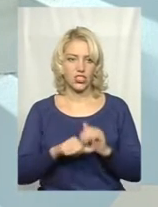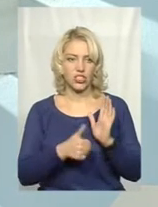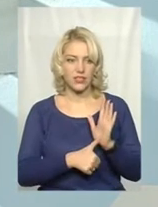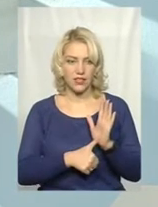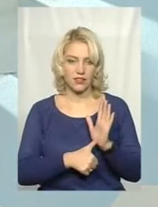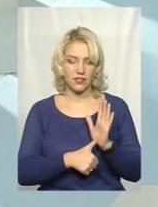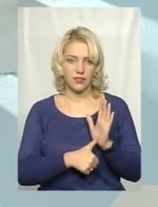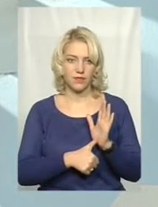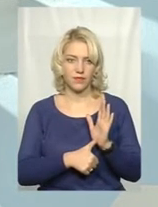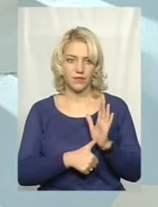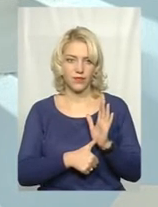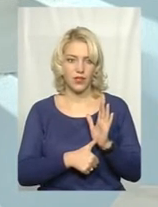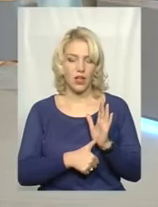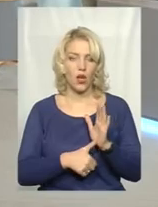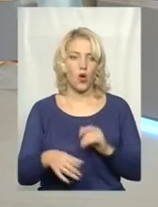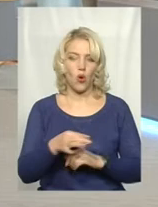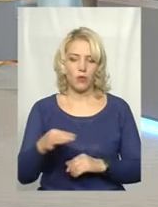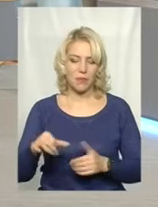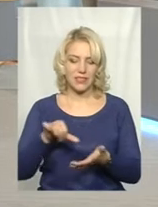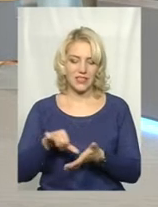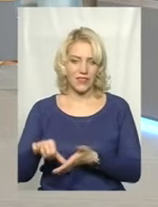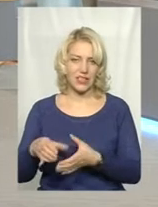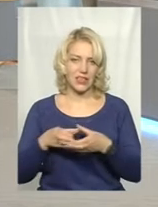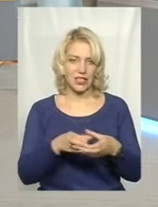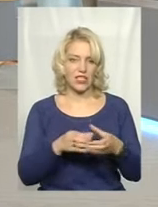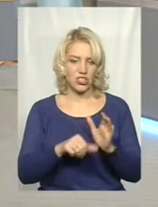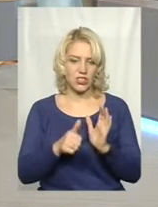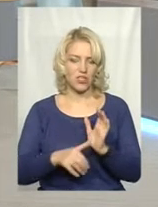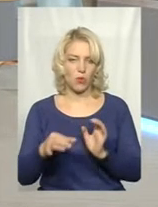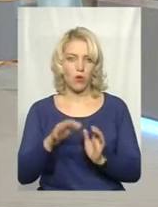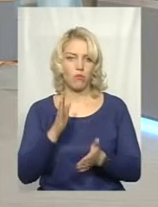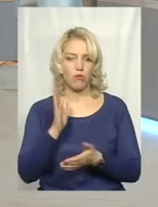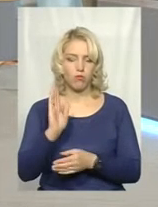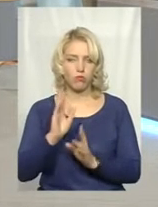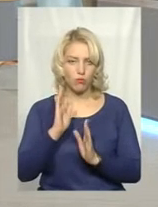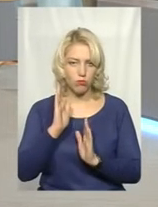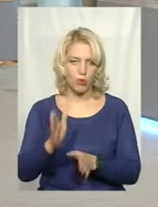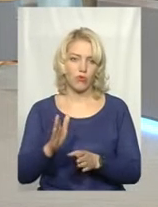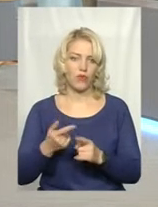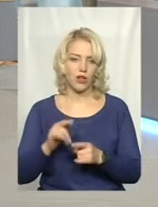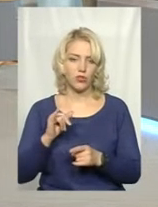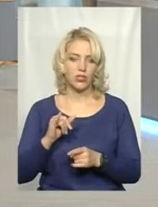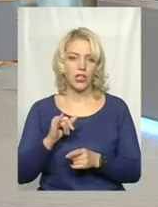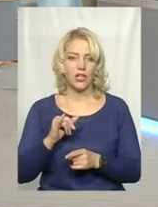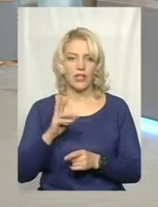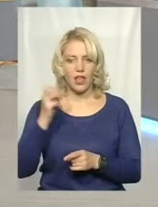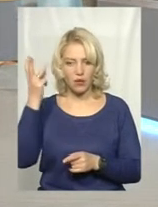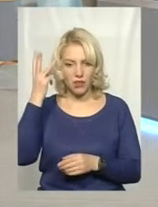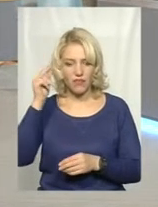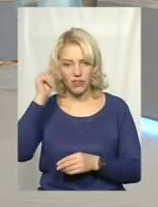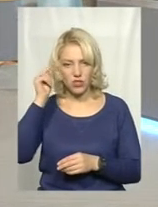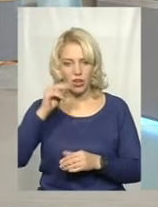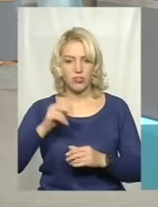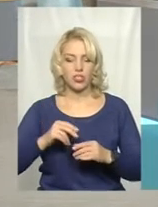областей, представники делегації з 16 областей побувають на Хмельниччині, саме вивчаючи питання розвитку нашої освіти.